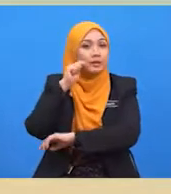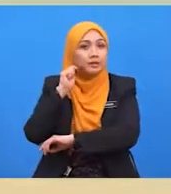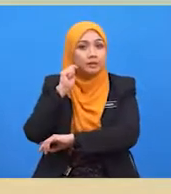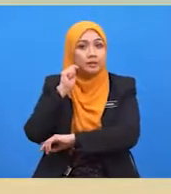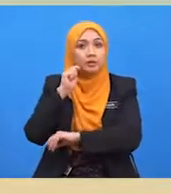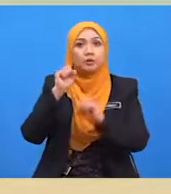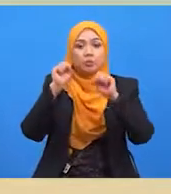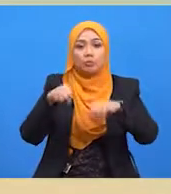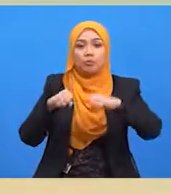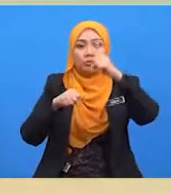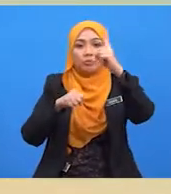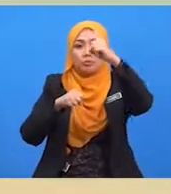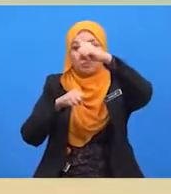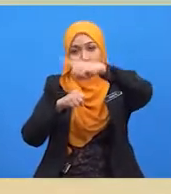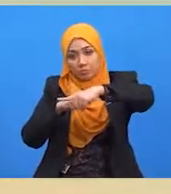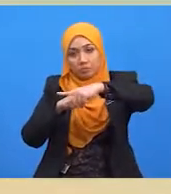SW sekarang?